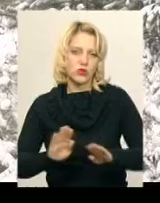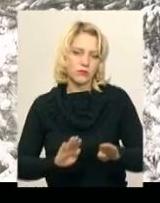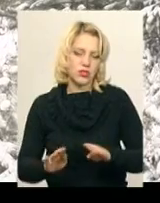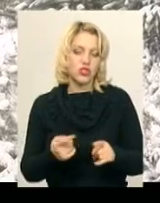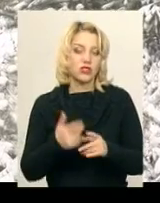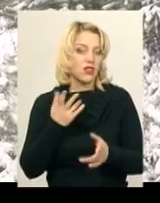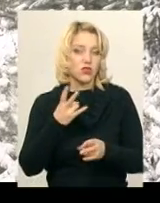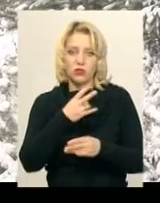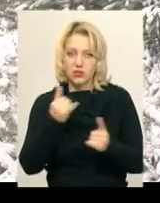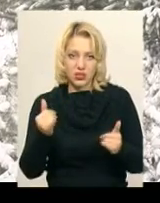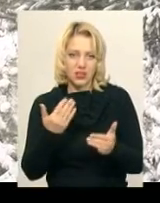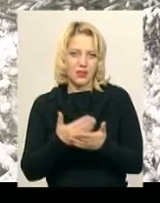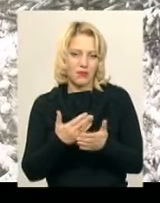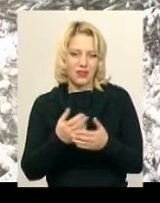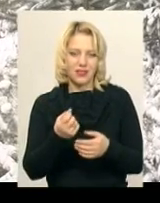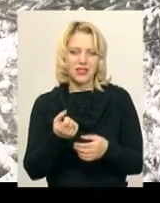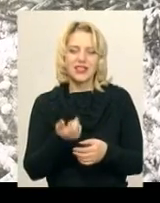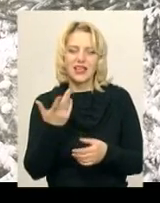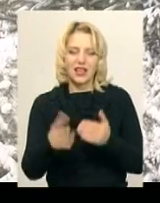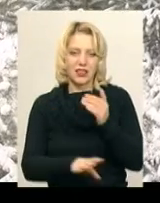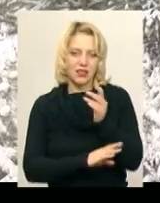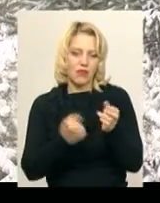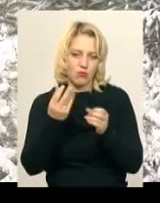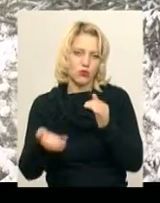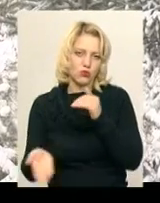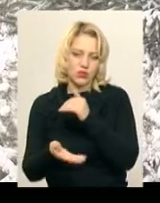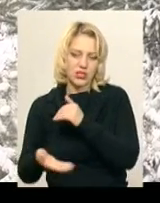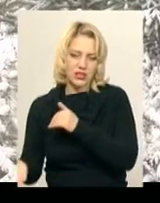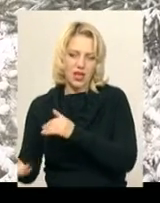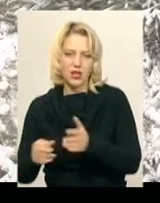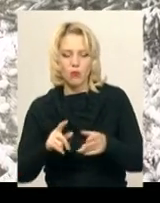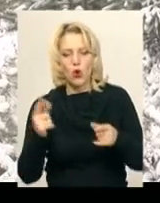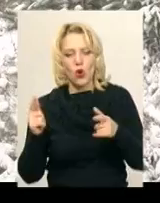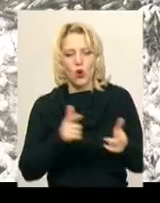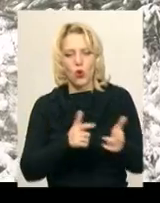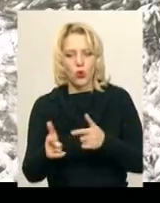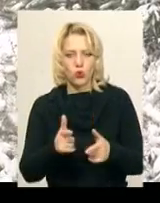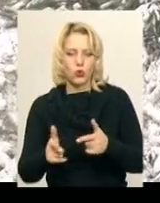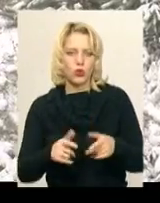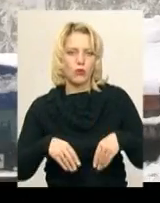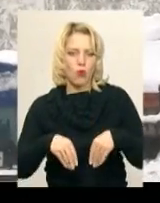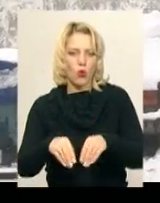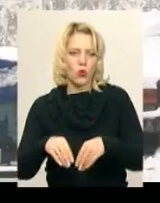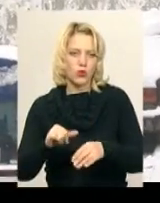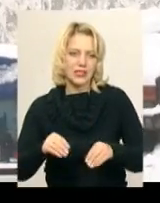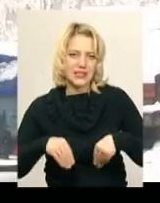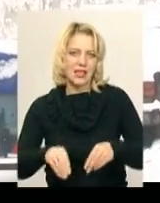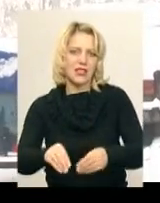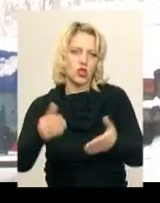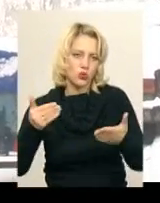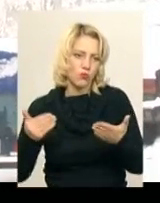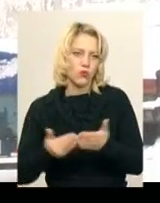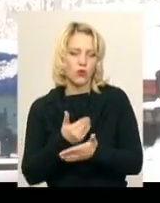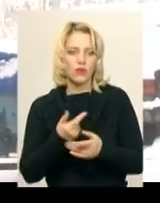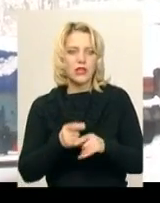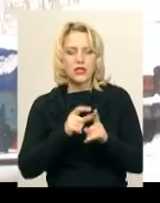ні, якщо там йде про пару дерев, ми їх зрізаємо, наново робимо підготовку грунту і знову насаджуємо нові. За словами начальника